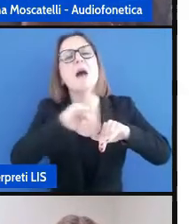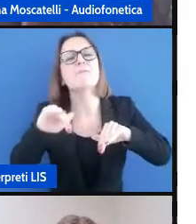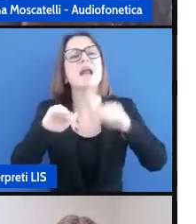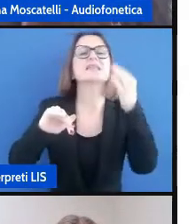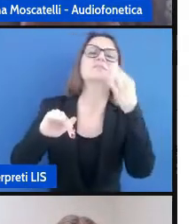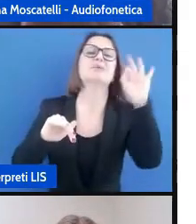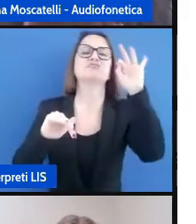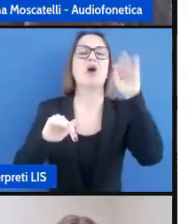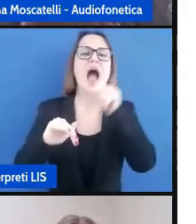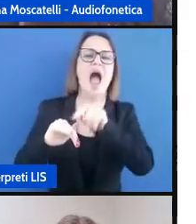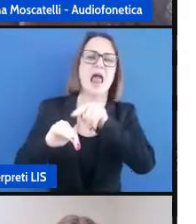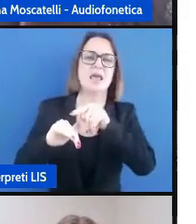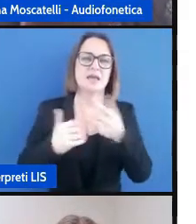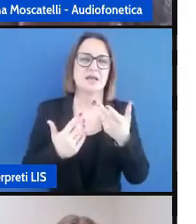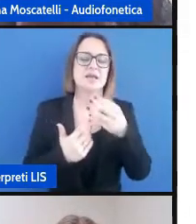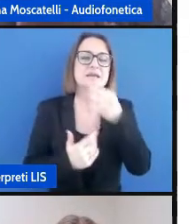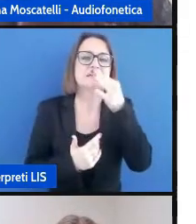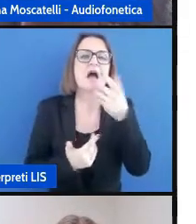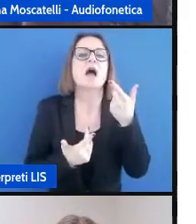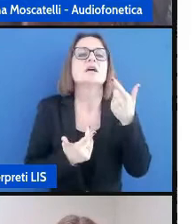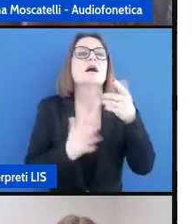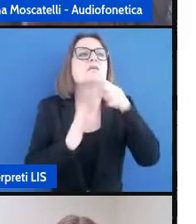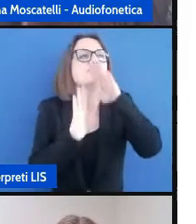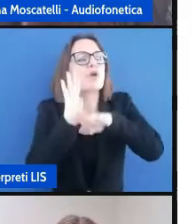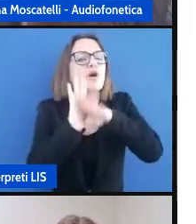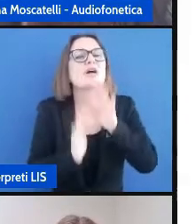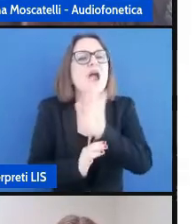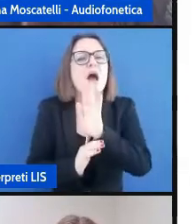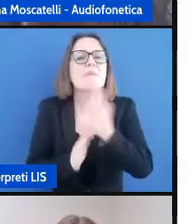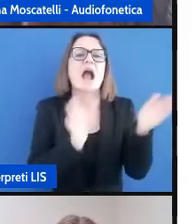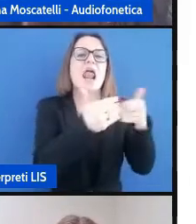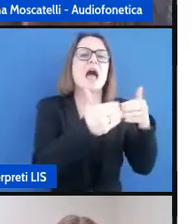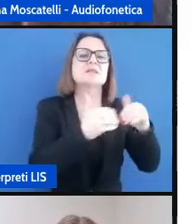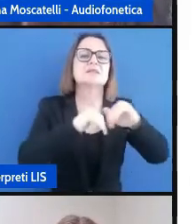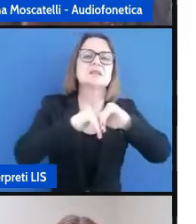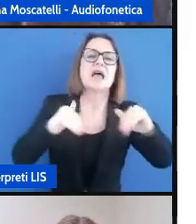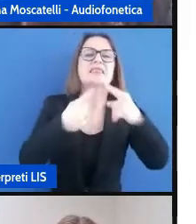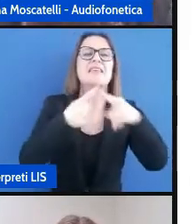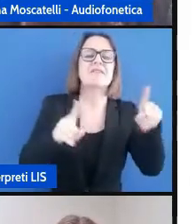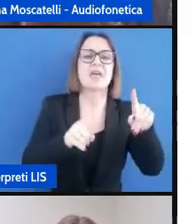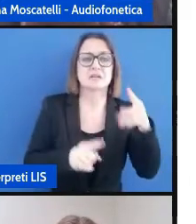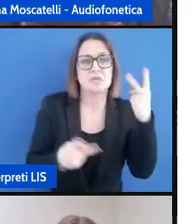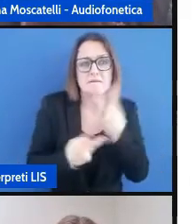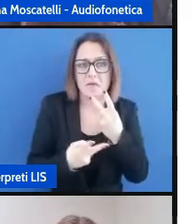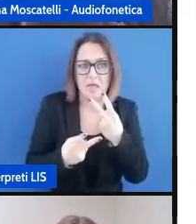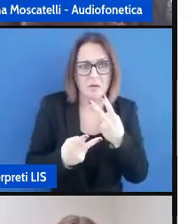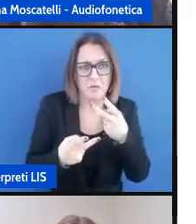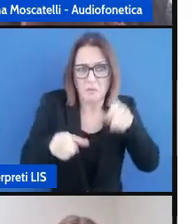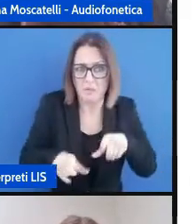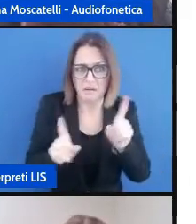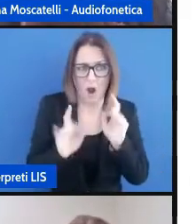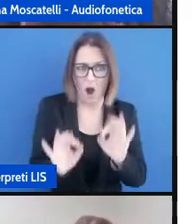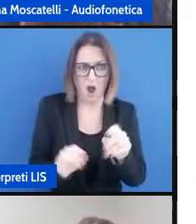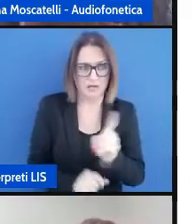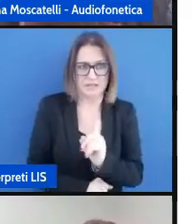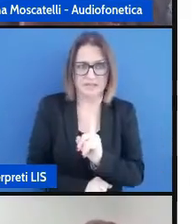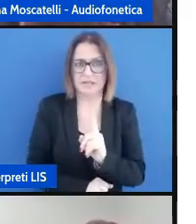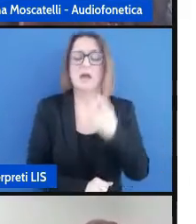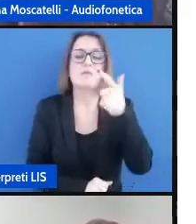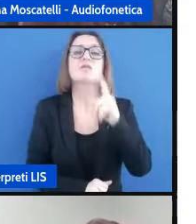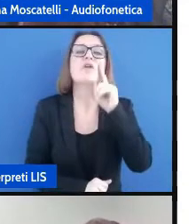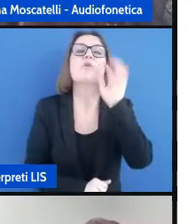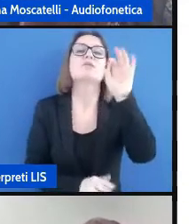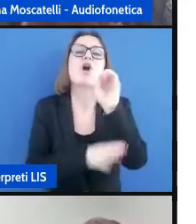programma l'ha later rispetto a quello della classe in realtà non è così l'obiettivo dei docenti